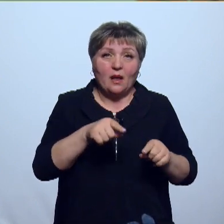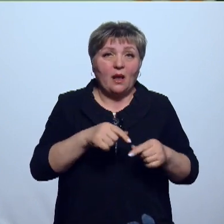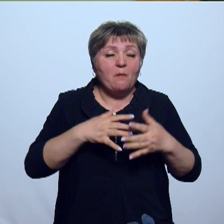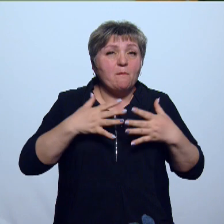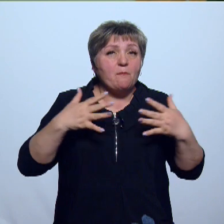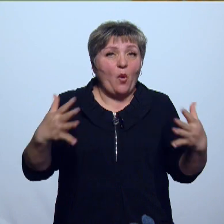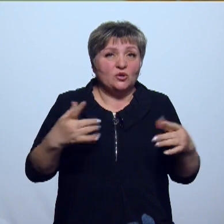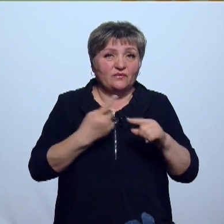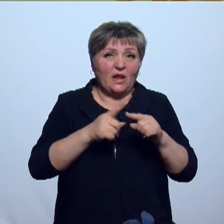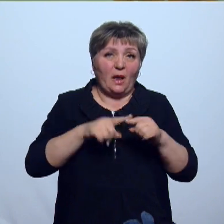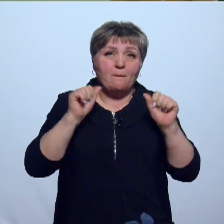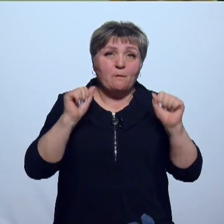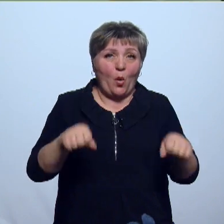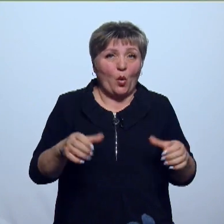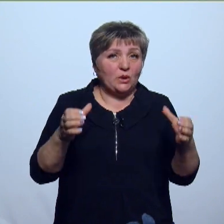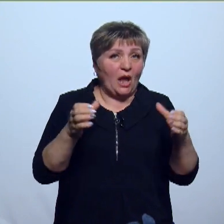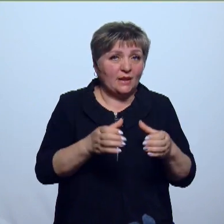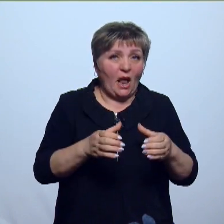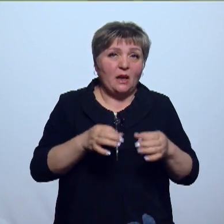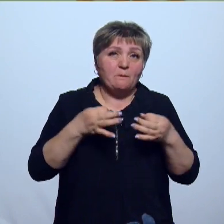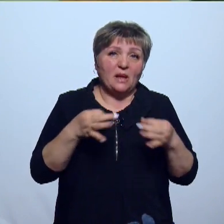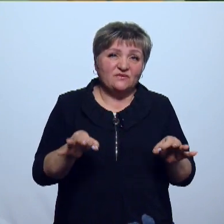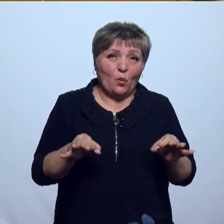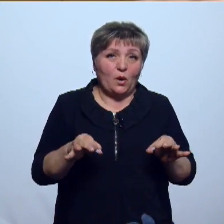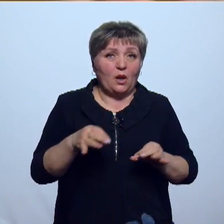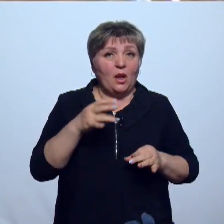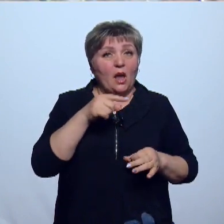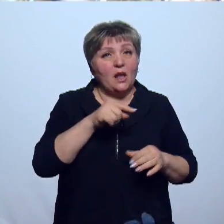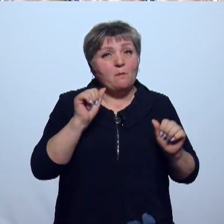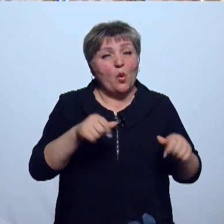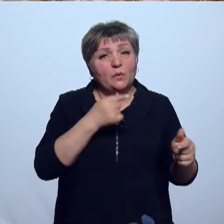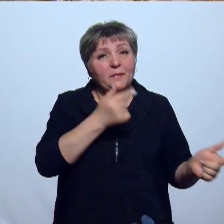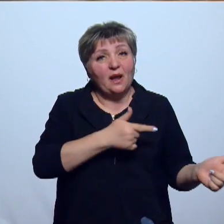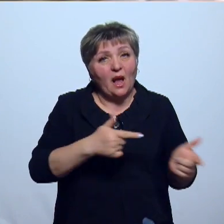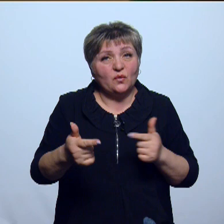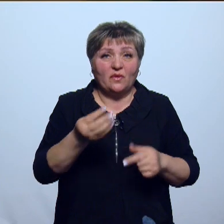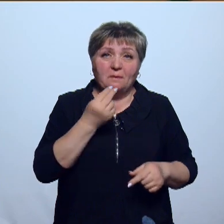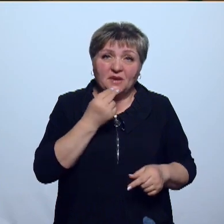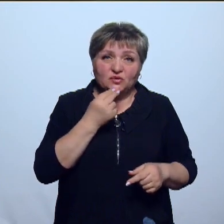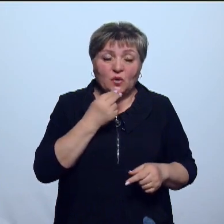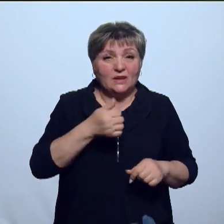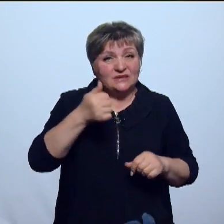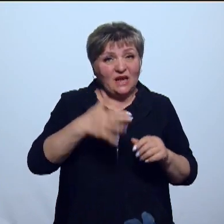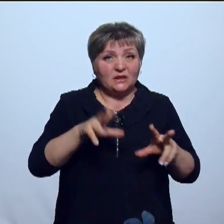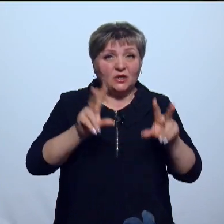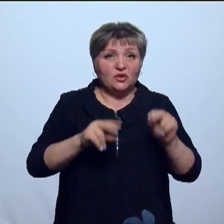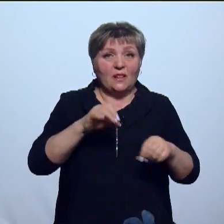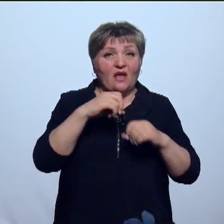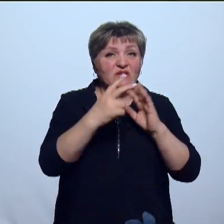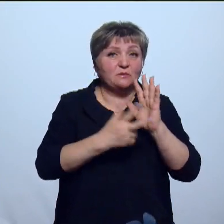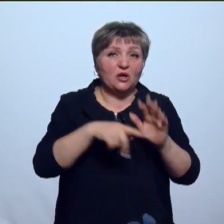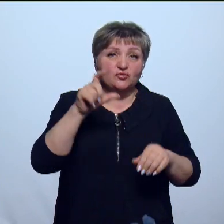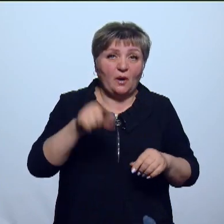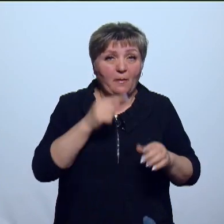могут в этом отряде позволить, потому что они могут и приготовить себе пищу. Центр рассчитан на 18